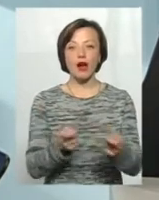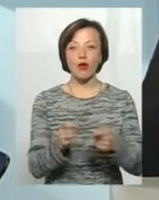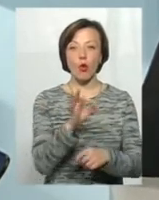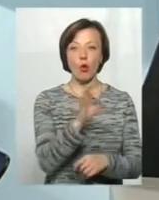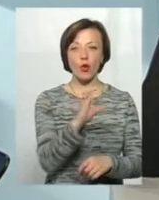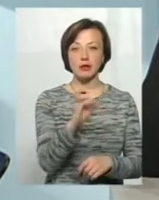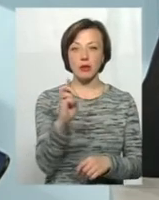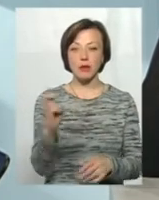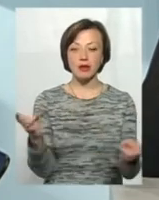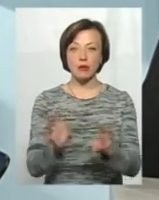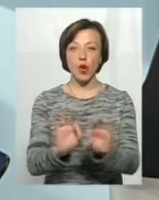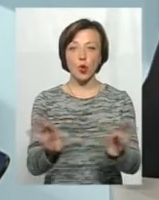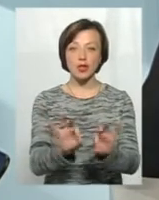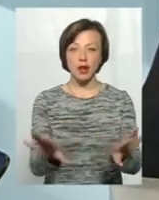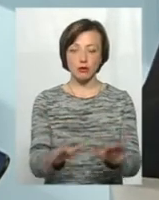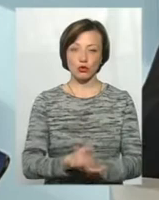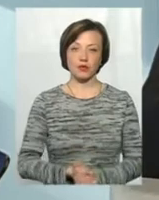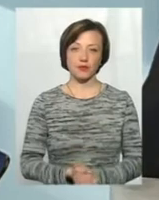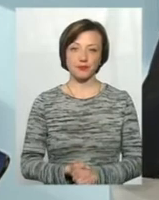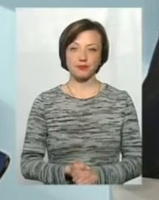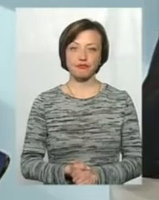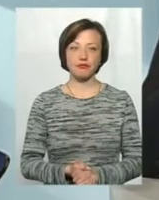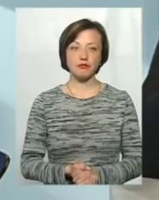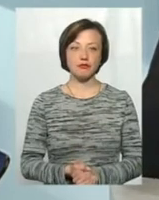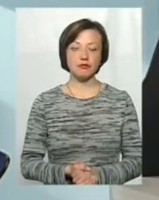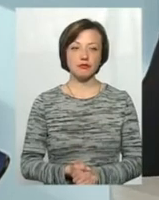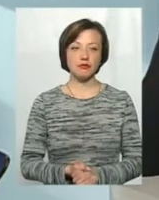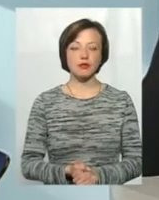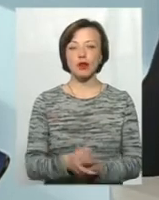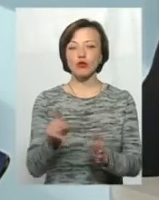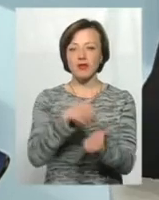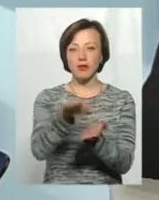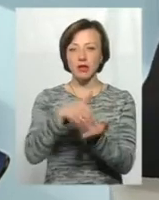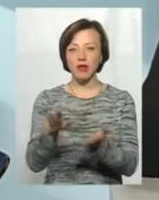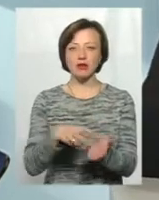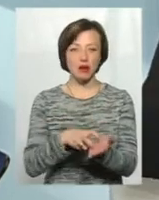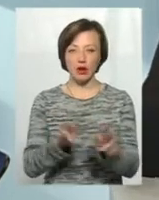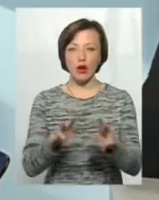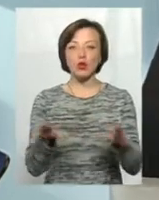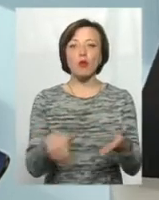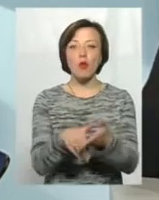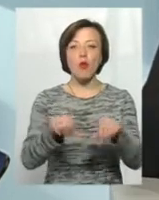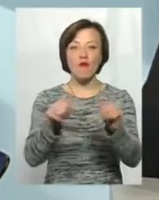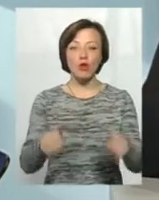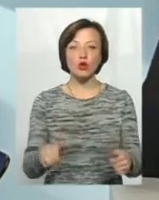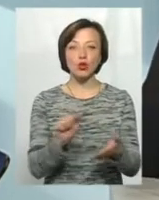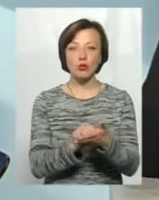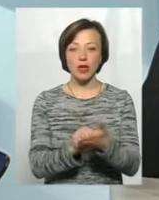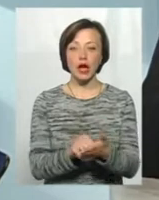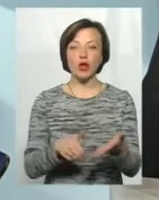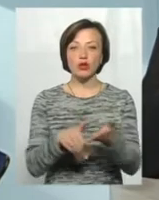потребує просто роз'яснення, просто відмітання страхів, допомога в оформити документ, допомога порахувати